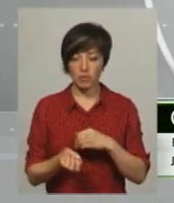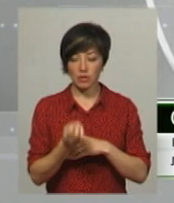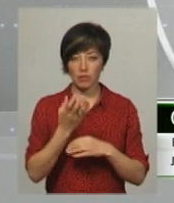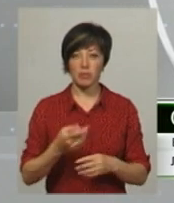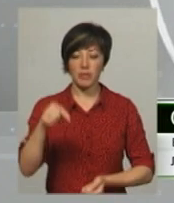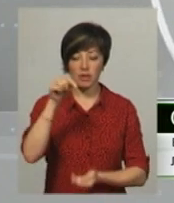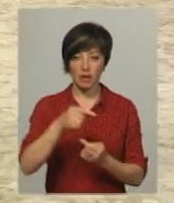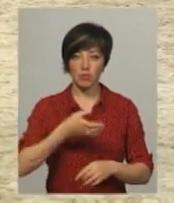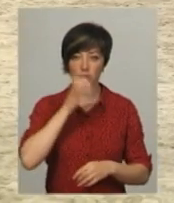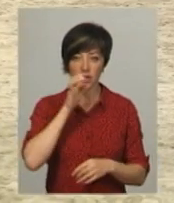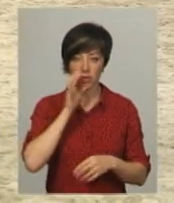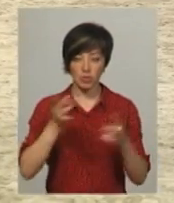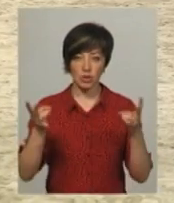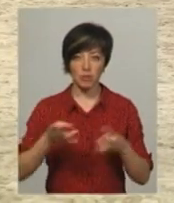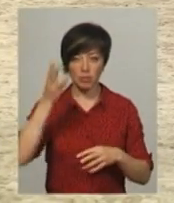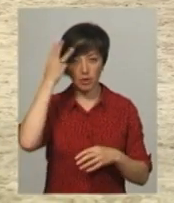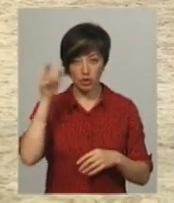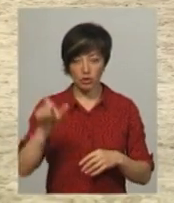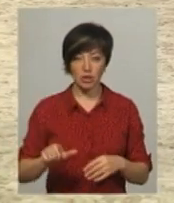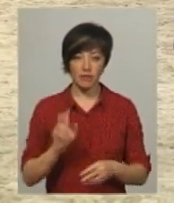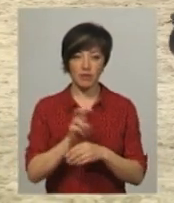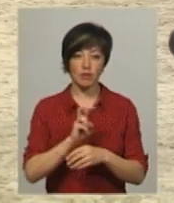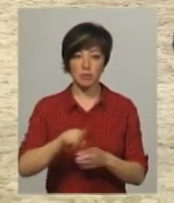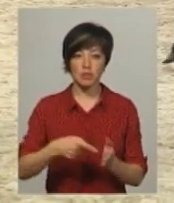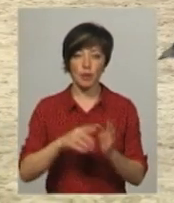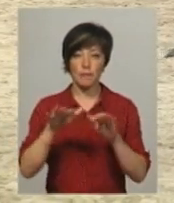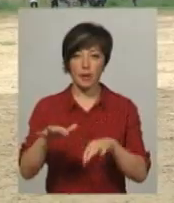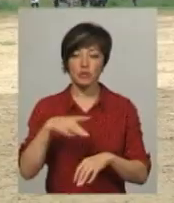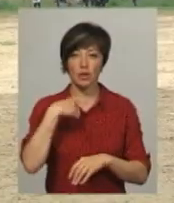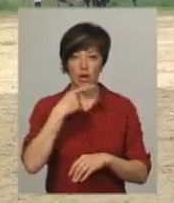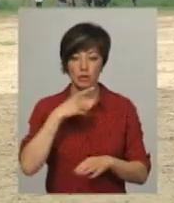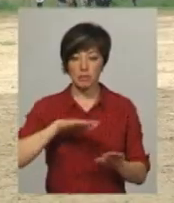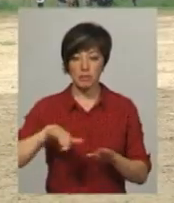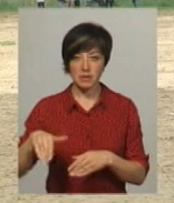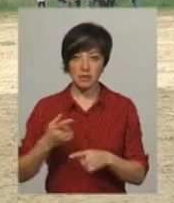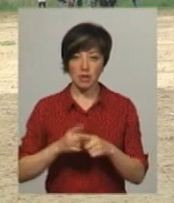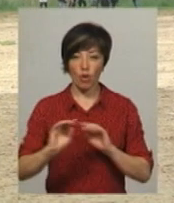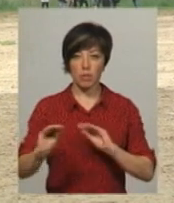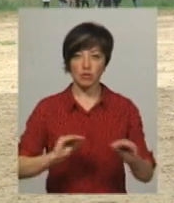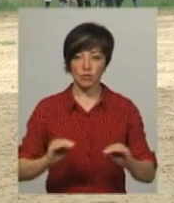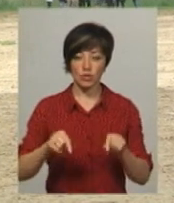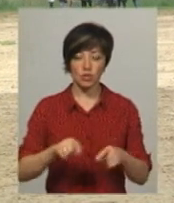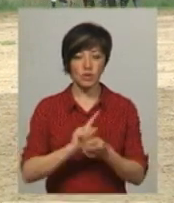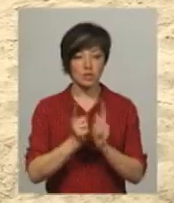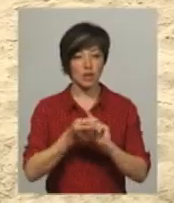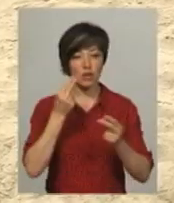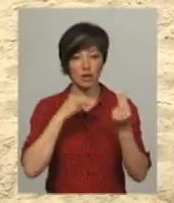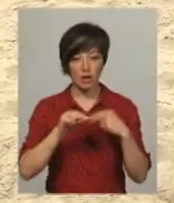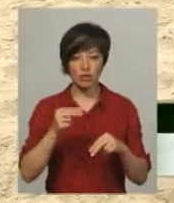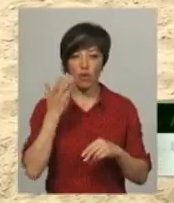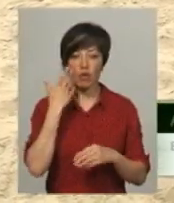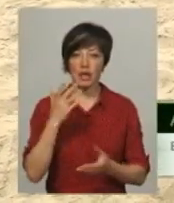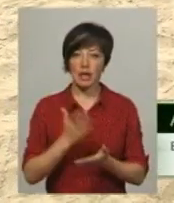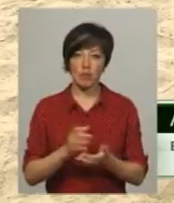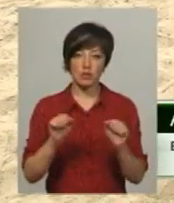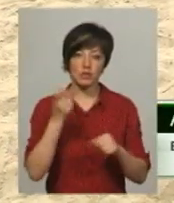придатна для питних потреб. Хмельничанка Альона відвідує міський пляж. Жінка каже, після його облаштування тут стало краще. Коли є можливість,